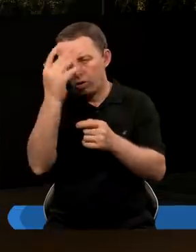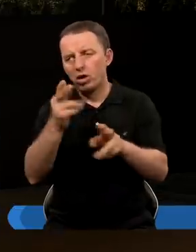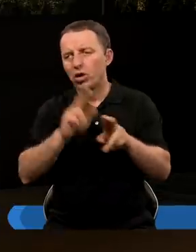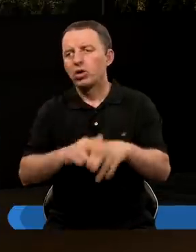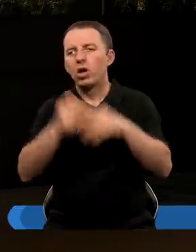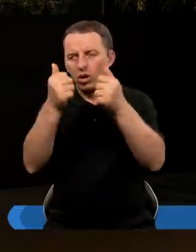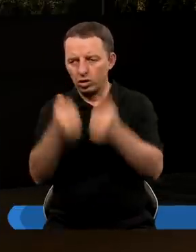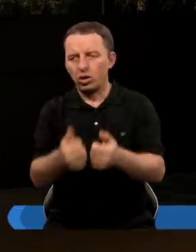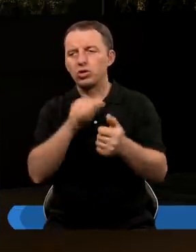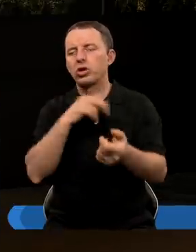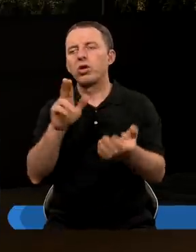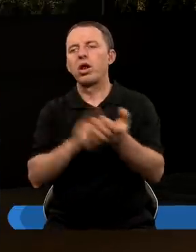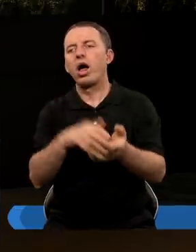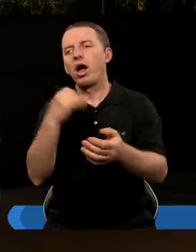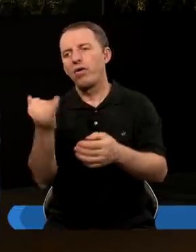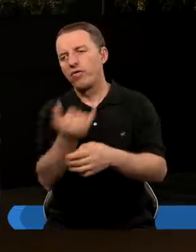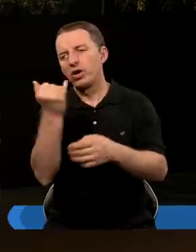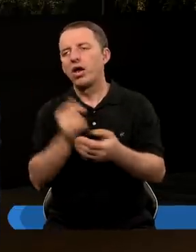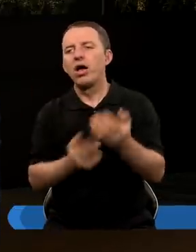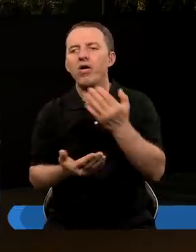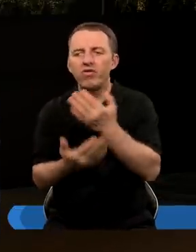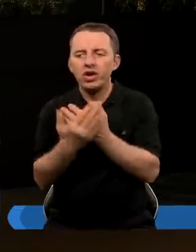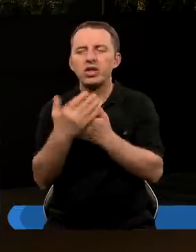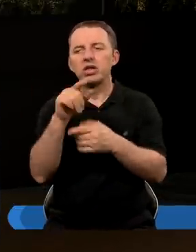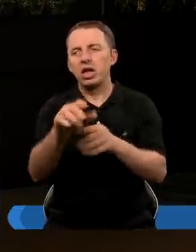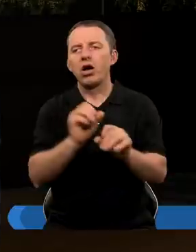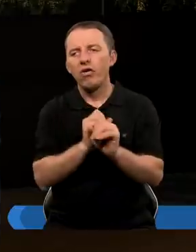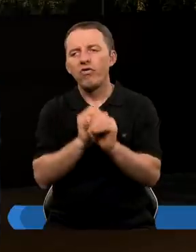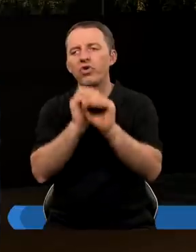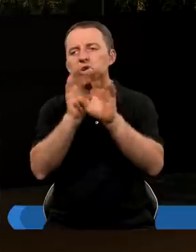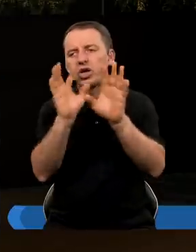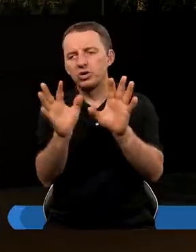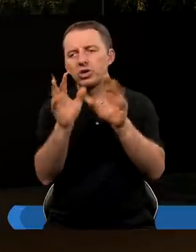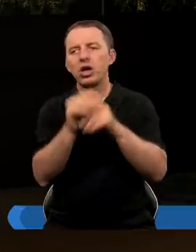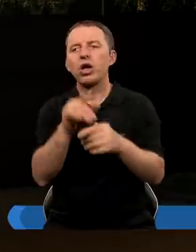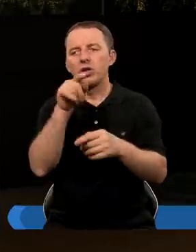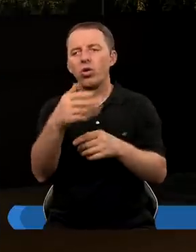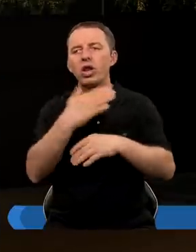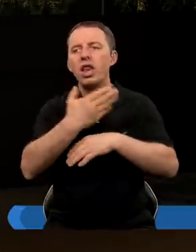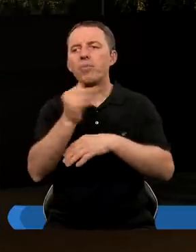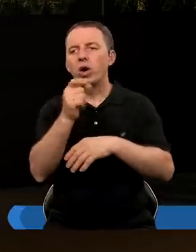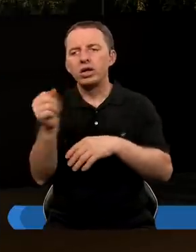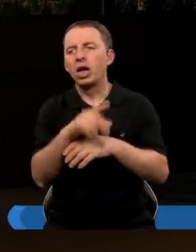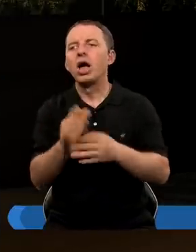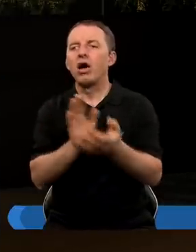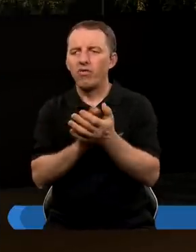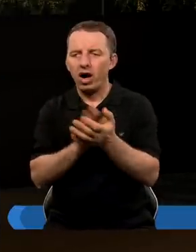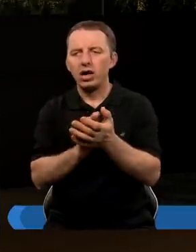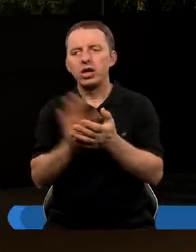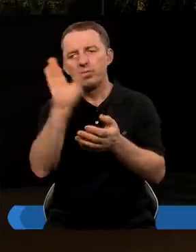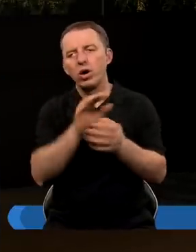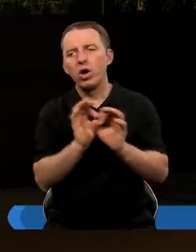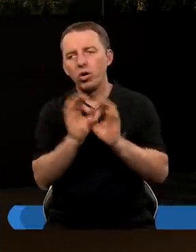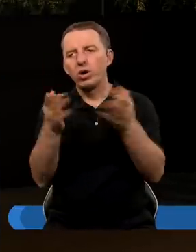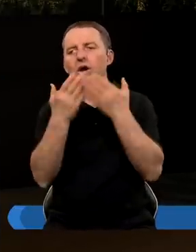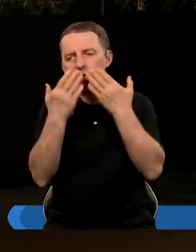lecz samo ostoi się na wieki. I w wyniku oczywiście tego wyjaśnienia, to nie Boga Nezar chwali Boga i